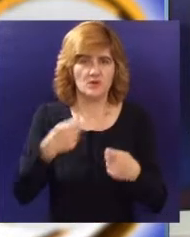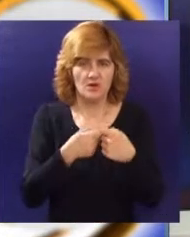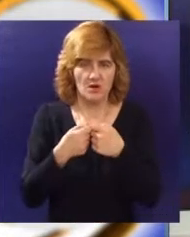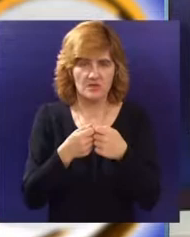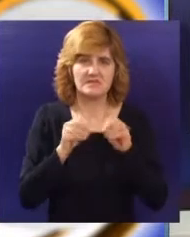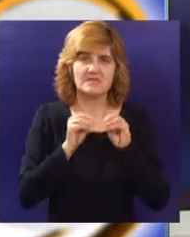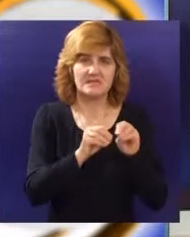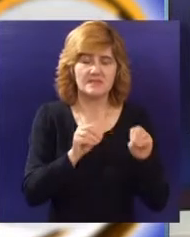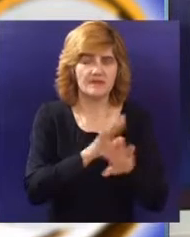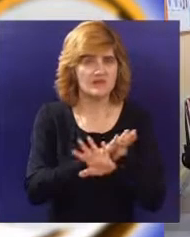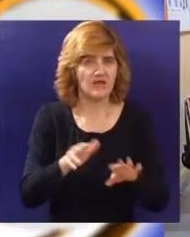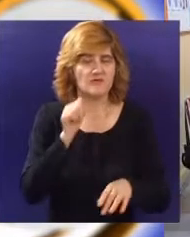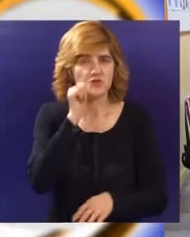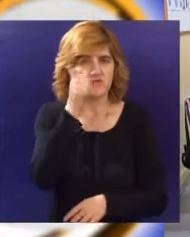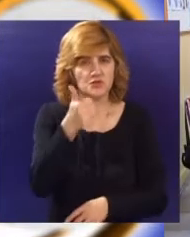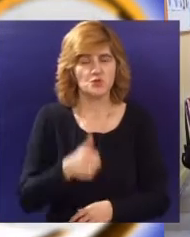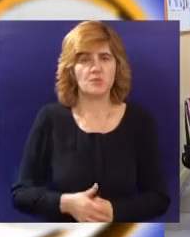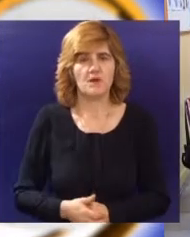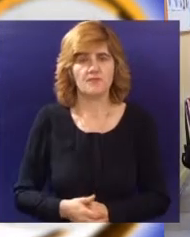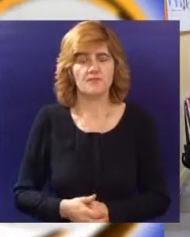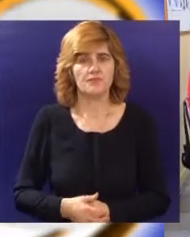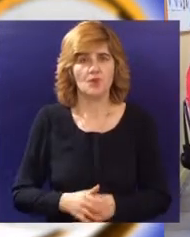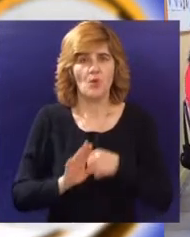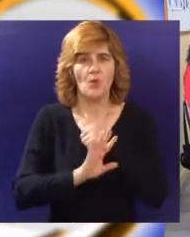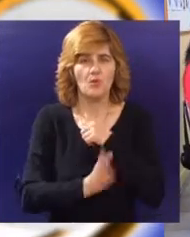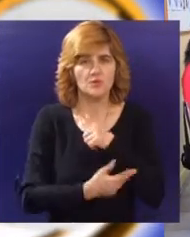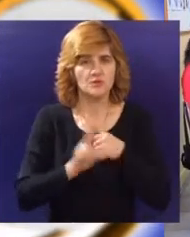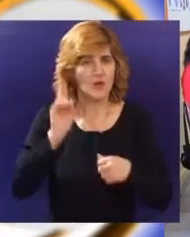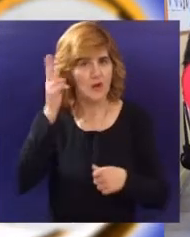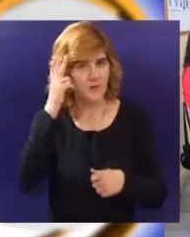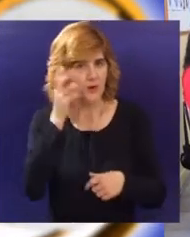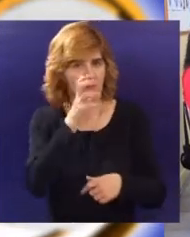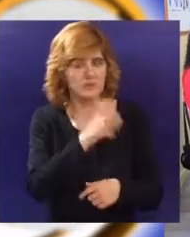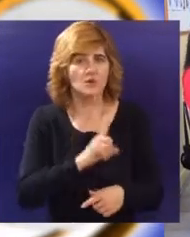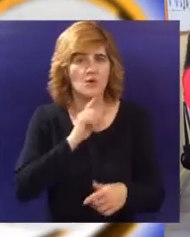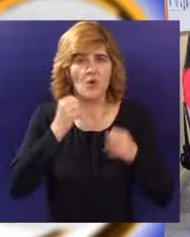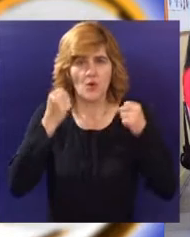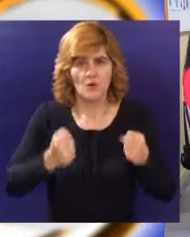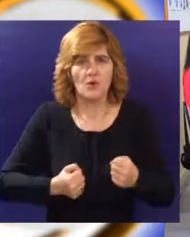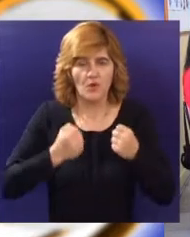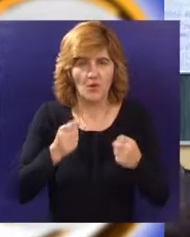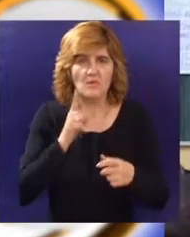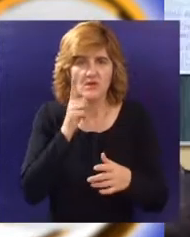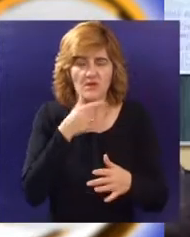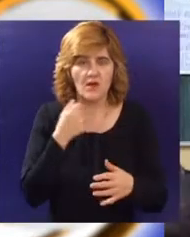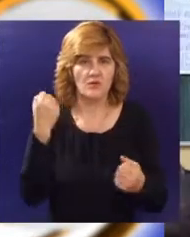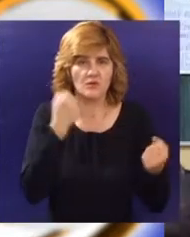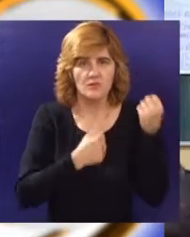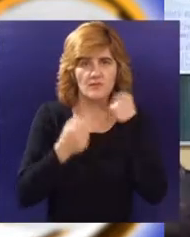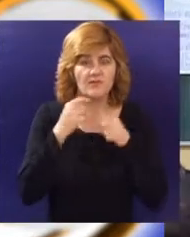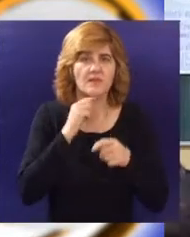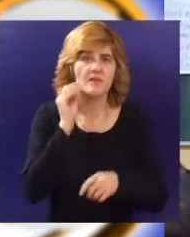Seminar se završava sutra. Učenici znaju da prepoznaju vršnjačko nasilje i u tim slučajevima se uglavnom obraćaju